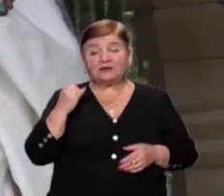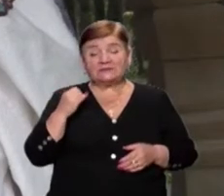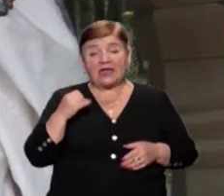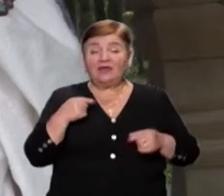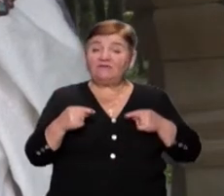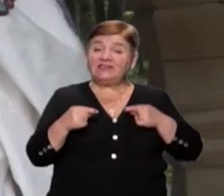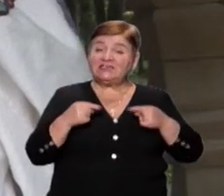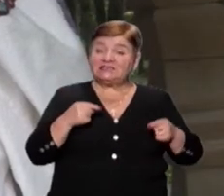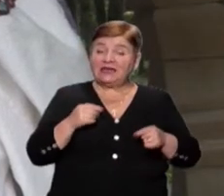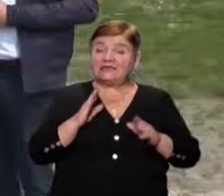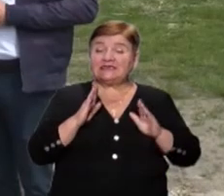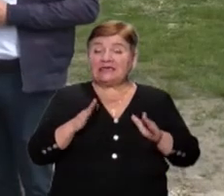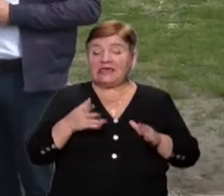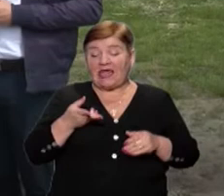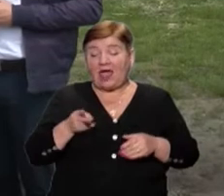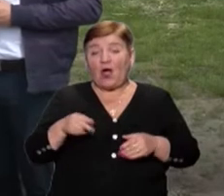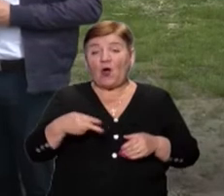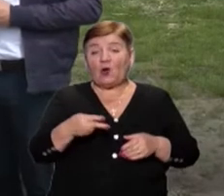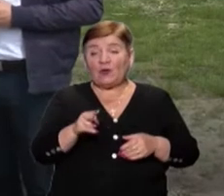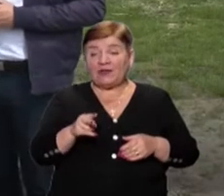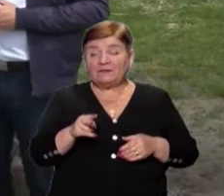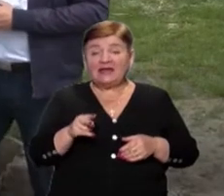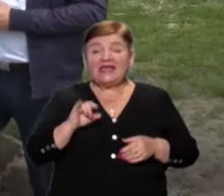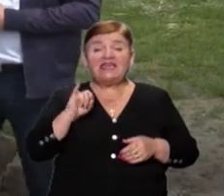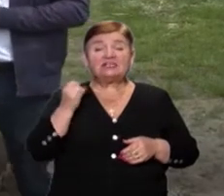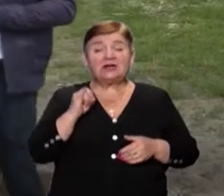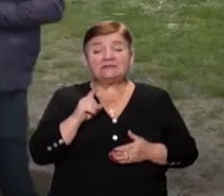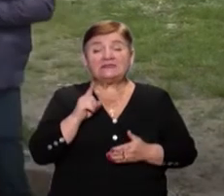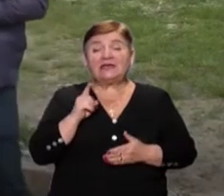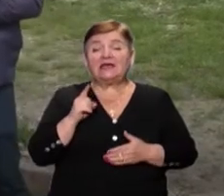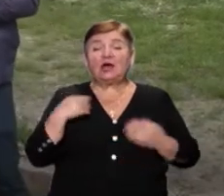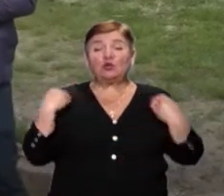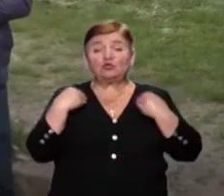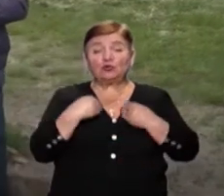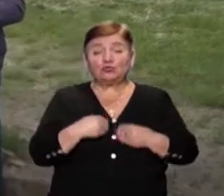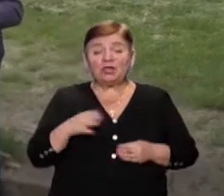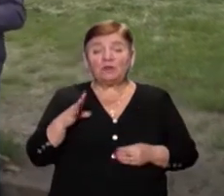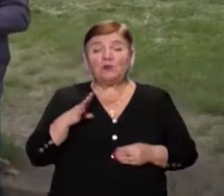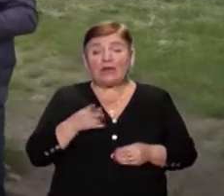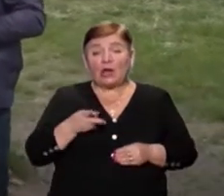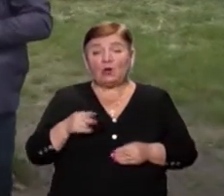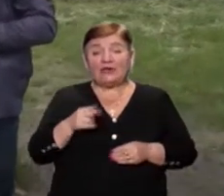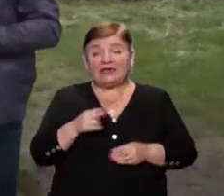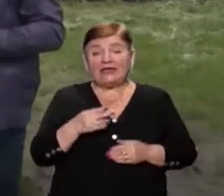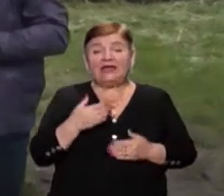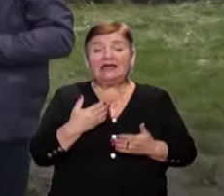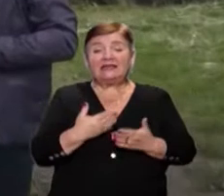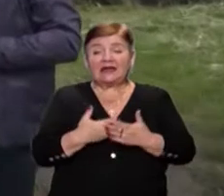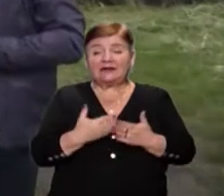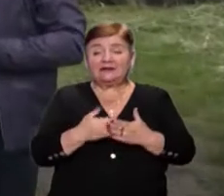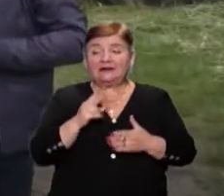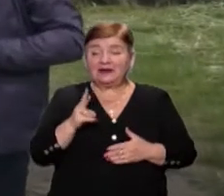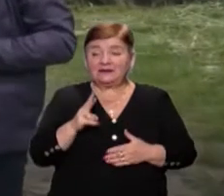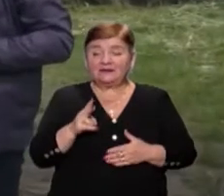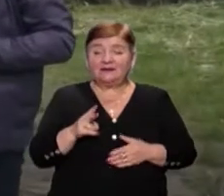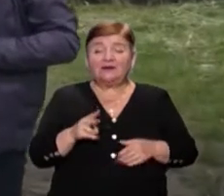Відрізнялися лише кроєм. Іршавські сорочки обов'язково кроїли, крій фактично такий самий, як і